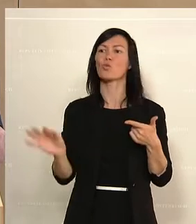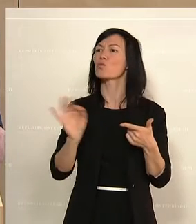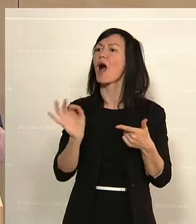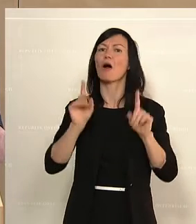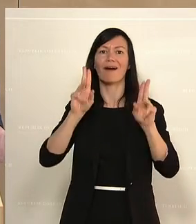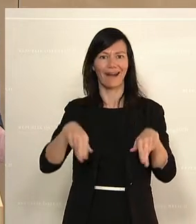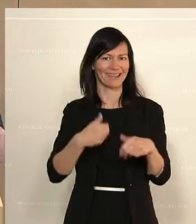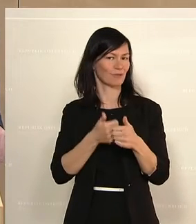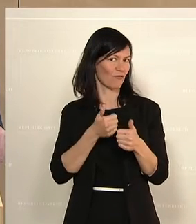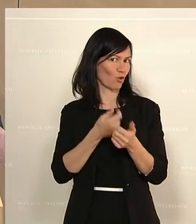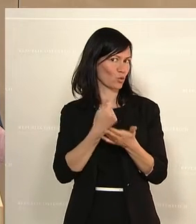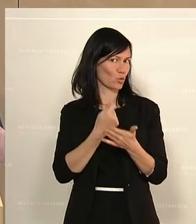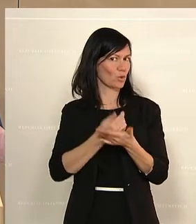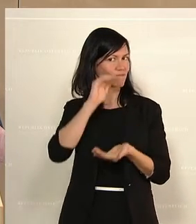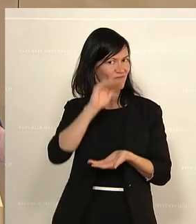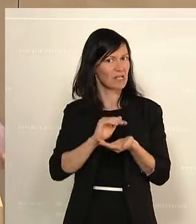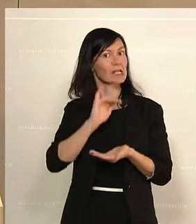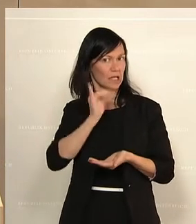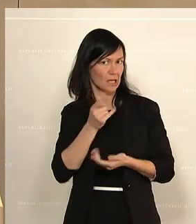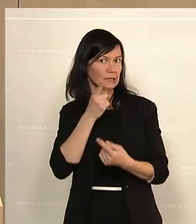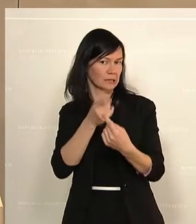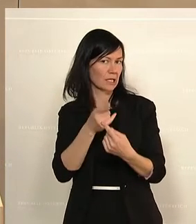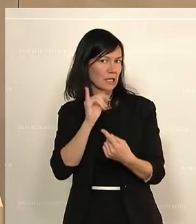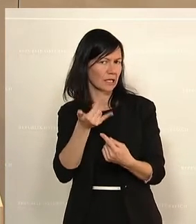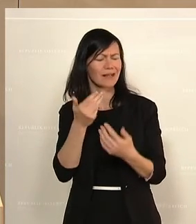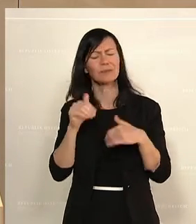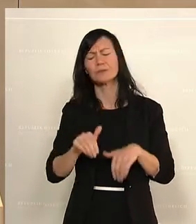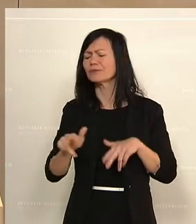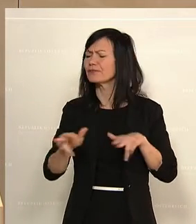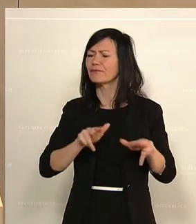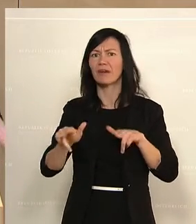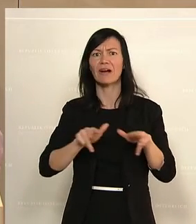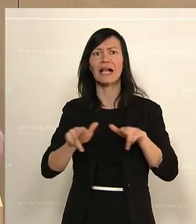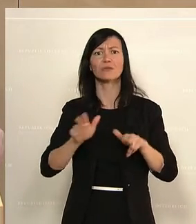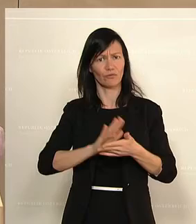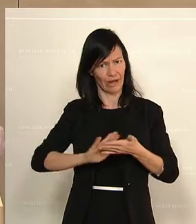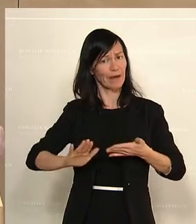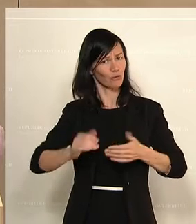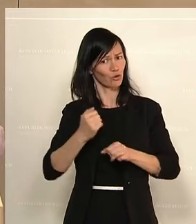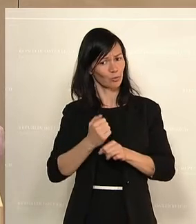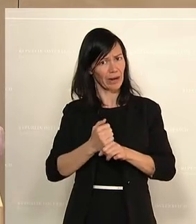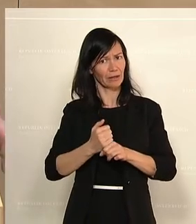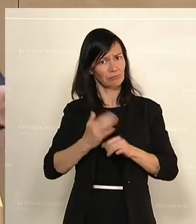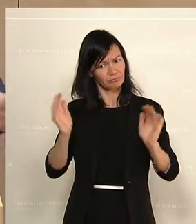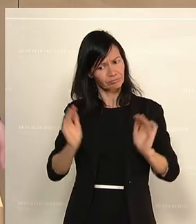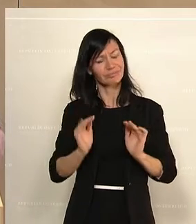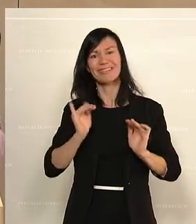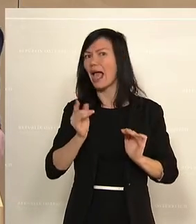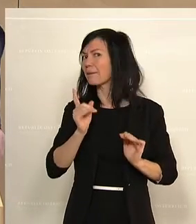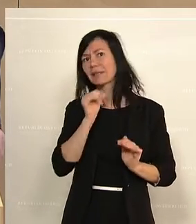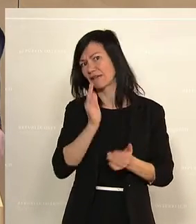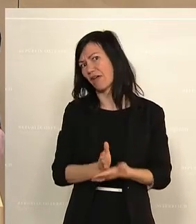muss man aber verstärkt im Sinne einer Verwaltungsvereinfachung weiterarbeiten. Und wir haben